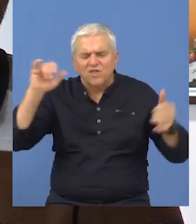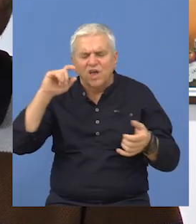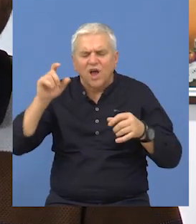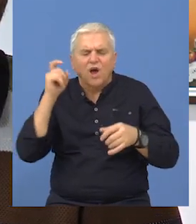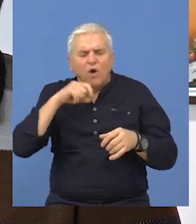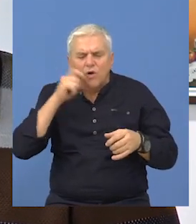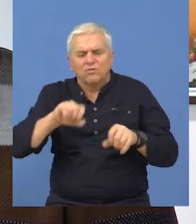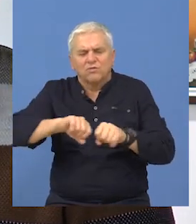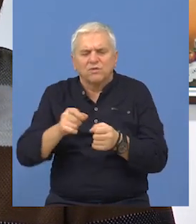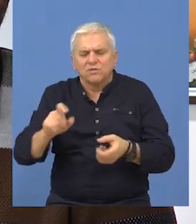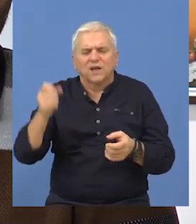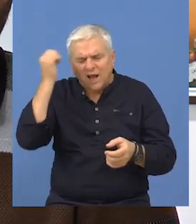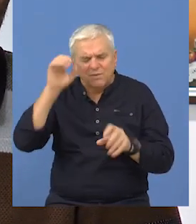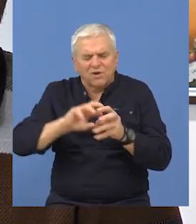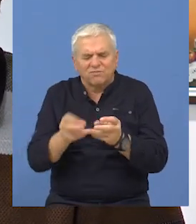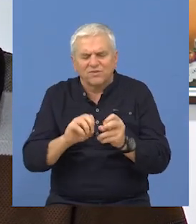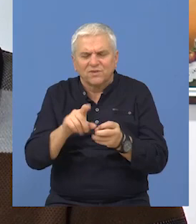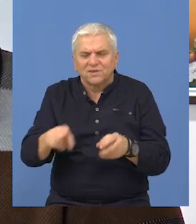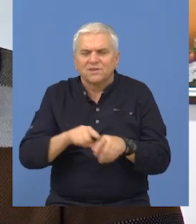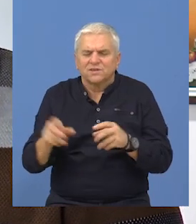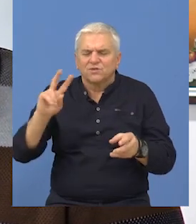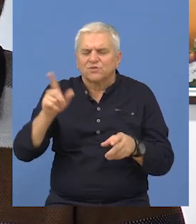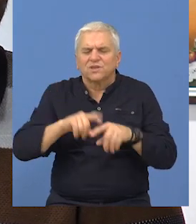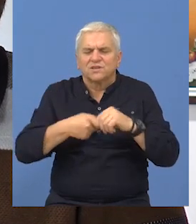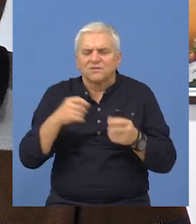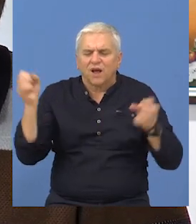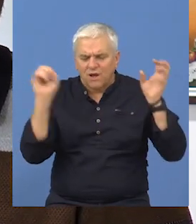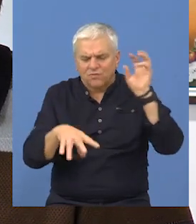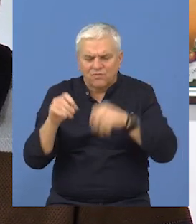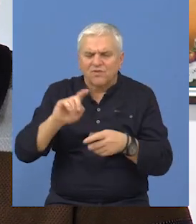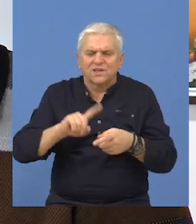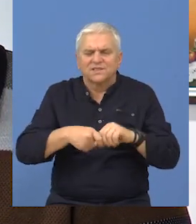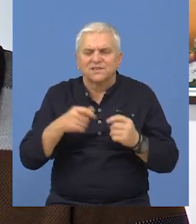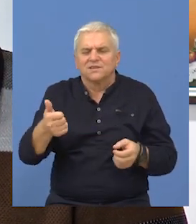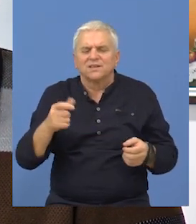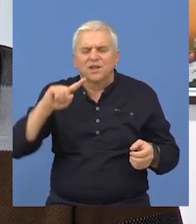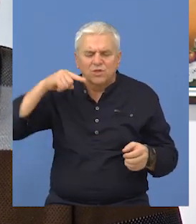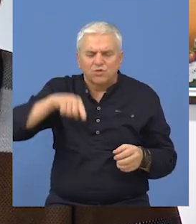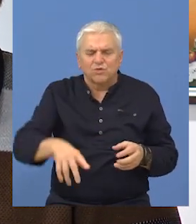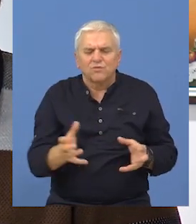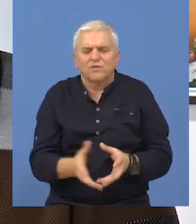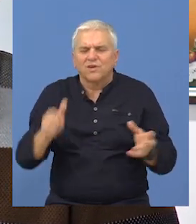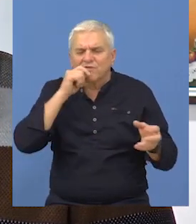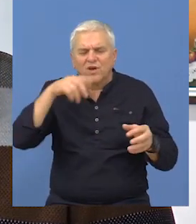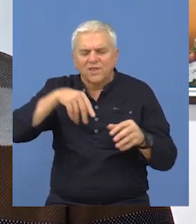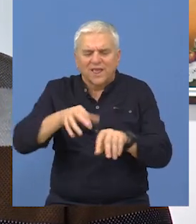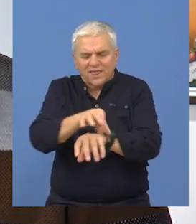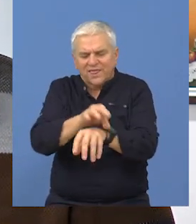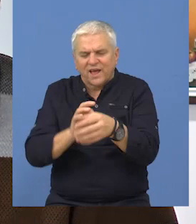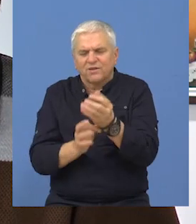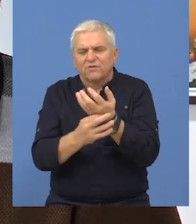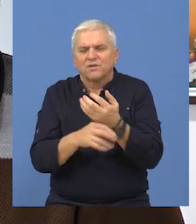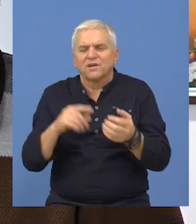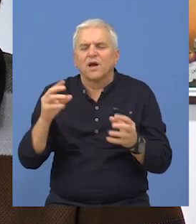ili s druge strane polomljene keramičke posude, ali i neki drugi, da kažemo, predmeti, poput jedne izuzetne polomljene staklane